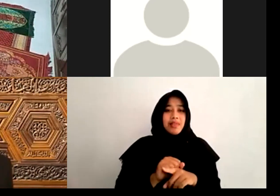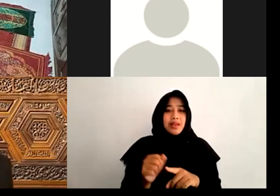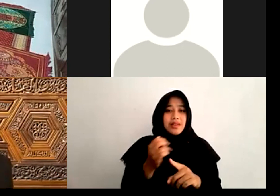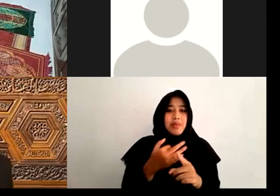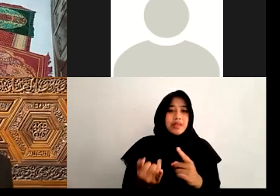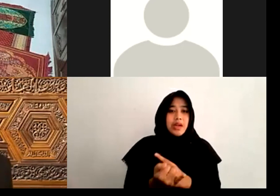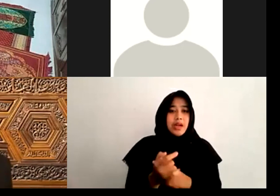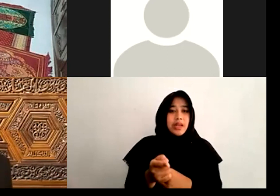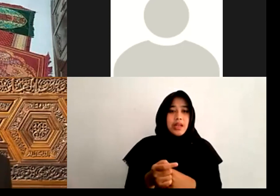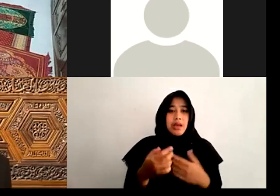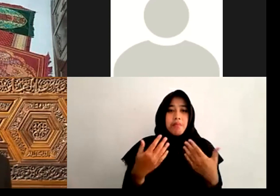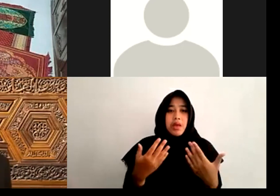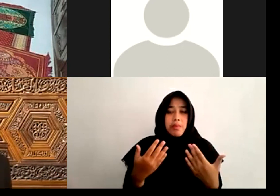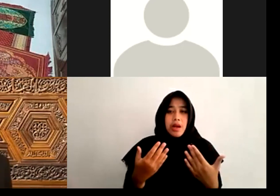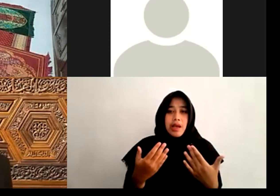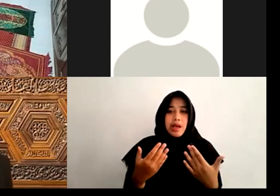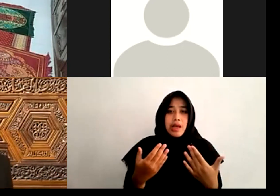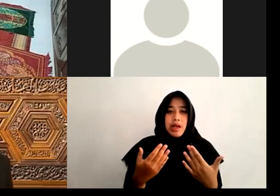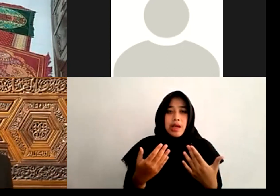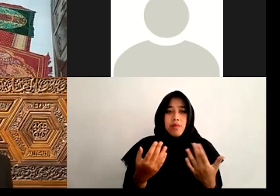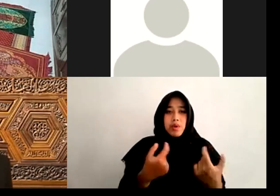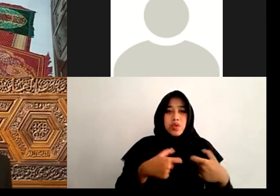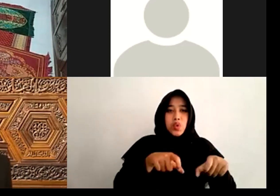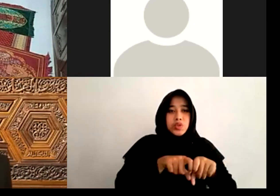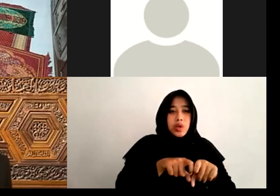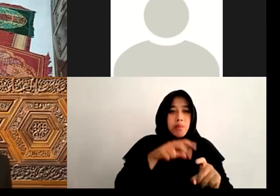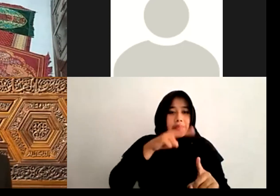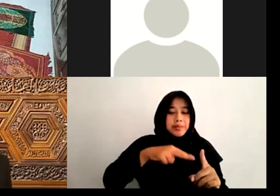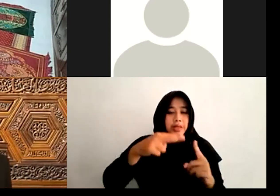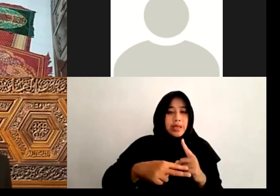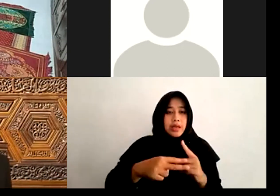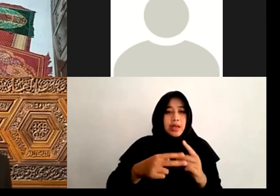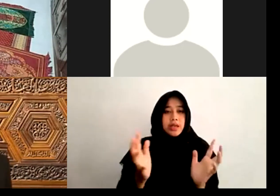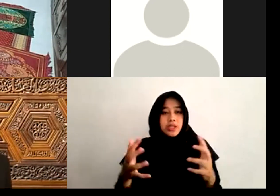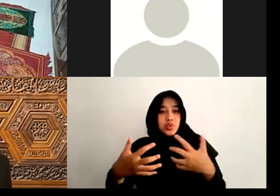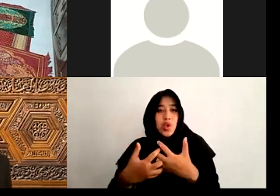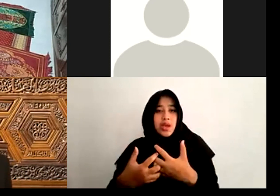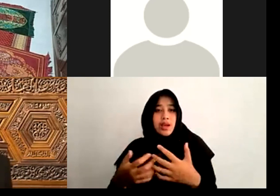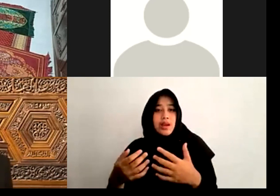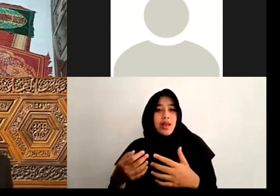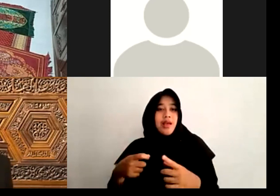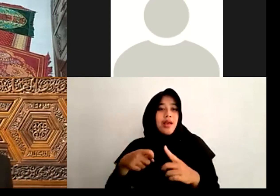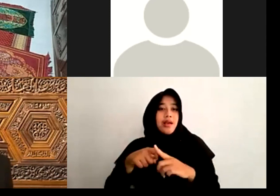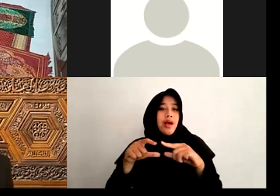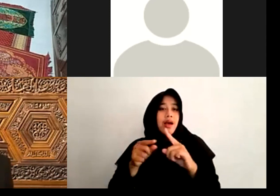Mendialogkan Pandangan Ini Dengan Kearifan Kearifan Lokal Jadi Sebenarnya Kalau Secara Fikih Tidak Ada Yang